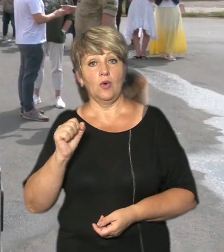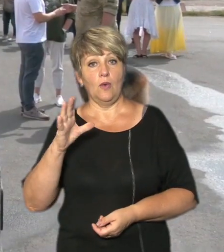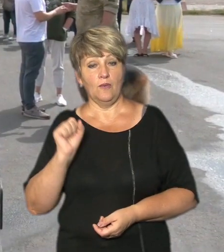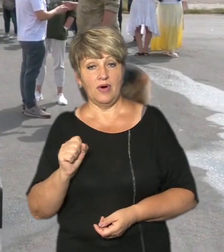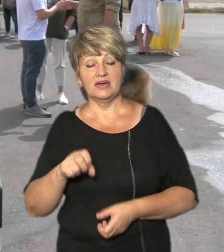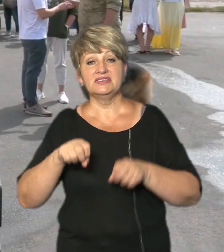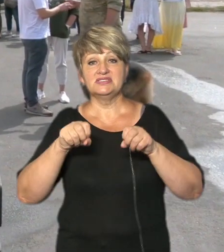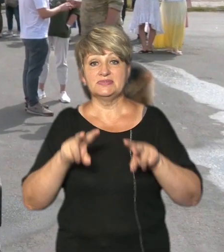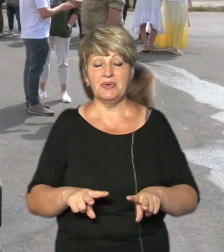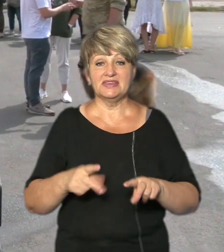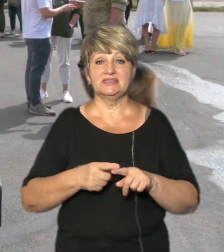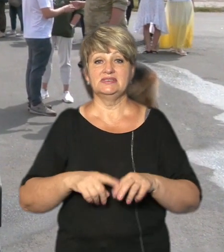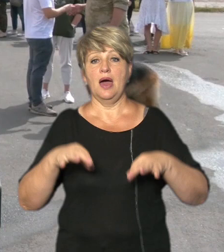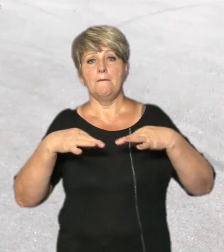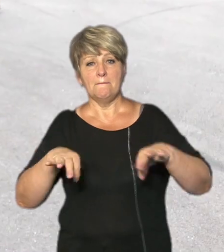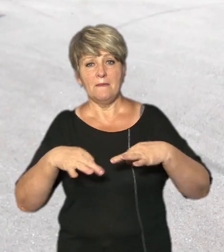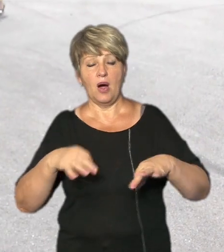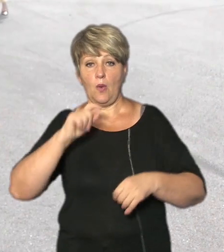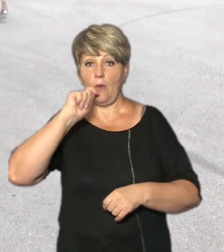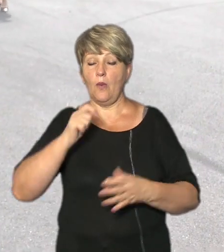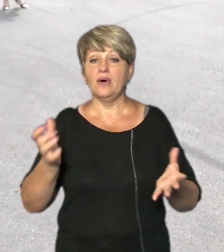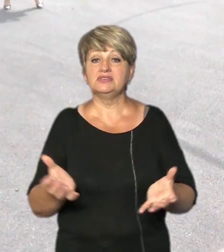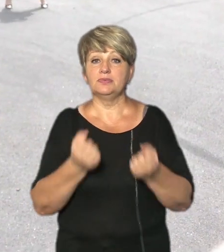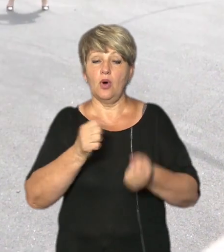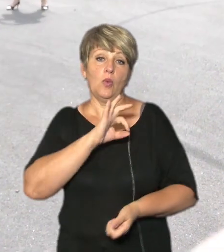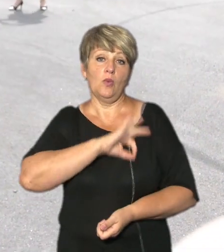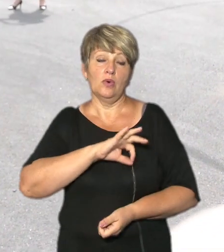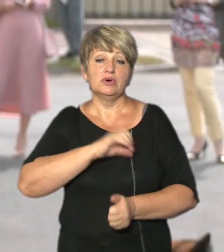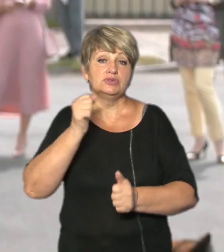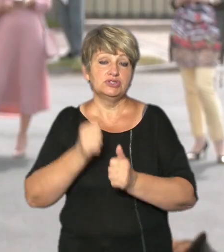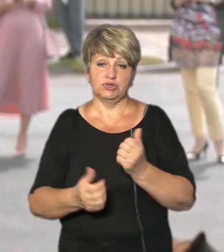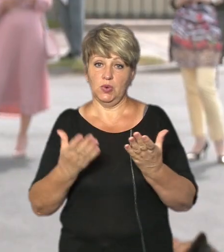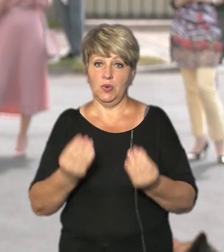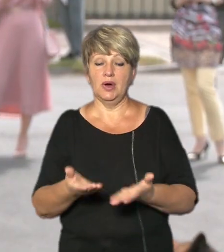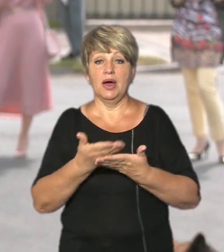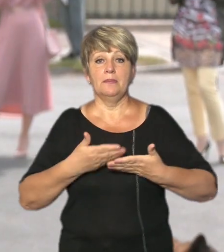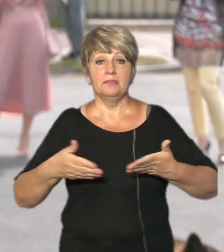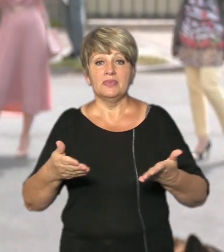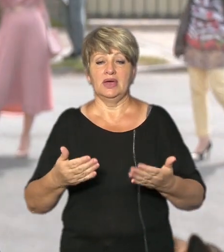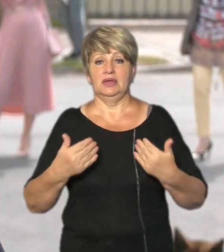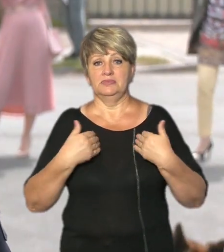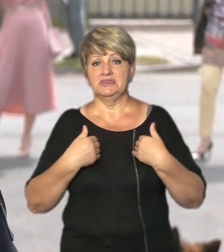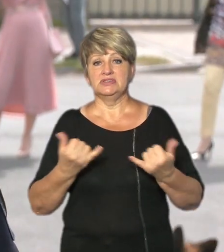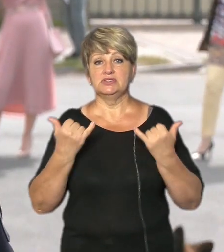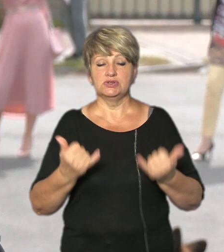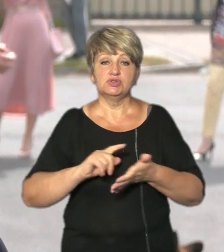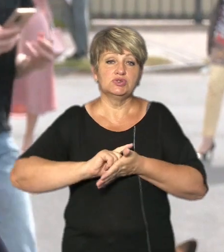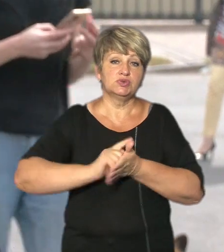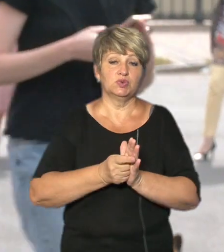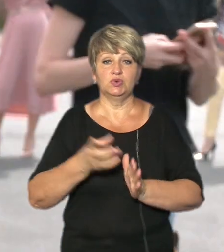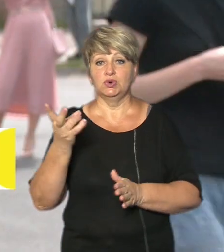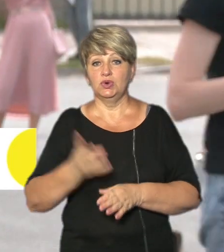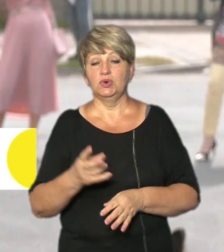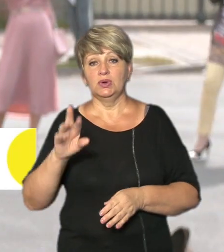розмінування та піротехнічні машини українські рятувальники використовують щодня Ми зараз дуже потребуємо наші піротехніки для